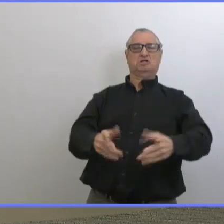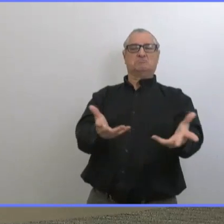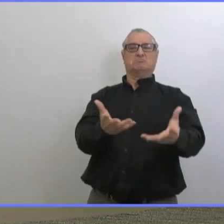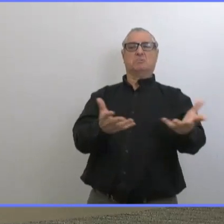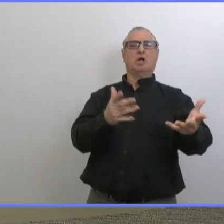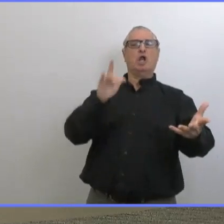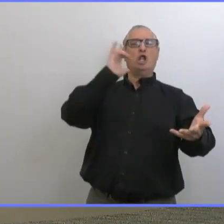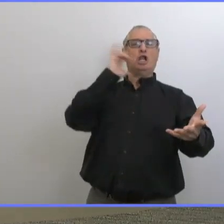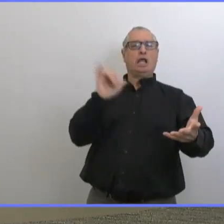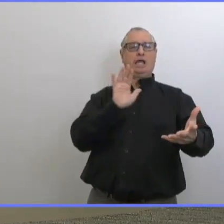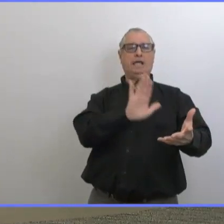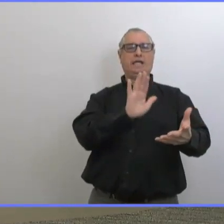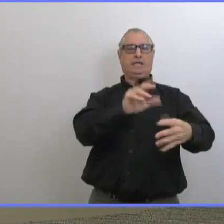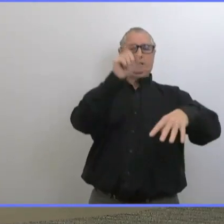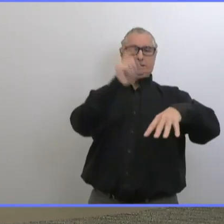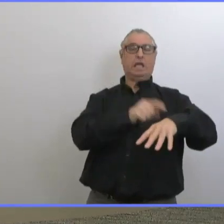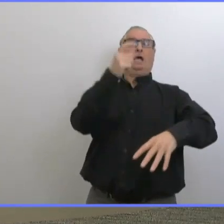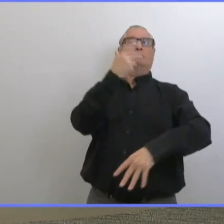essentiel.